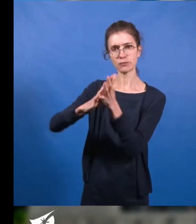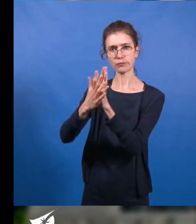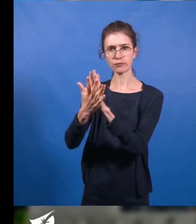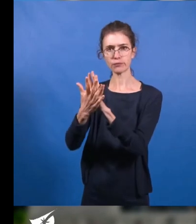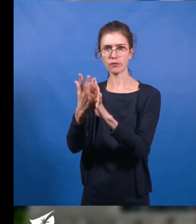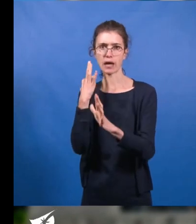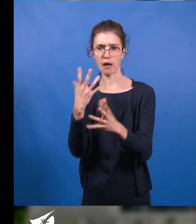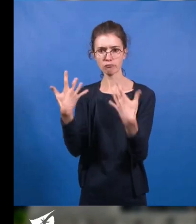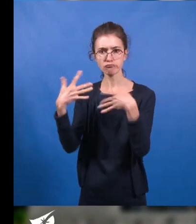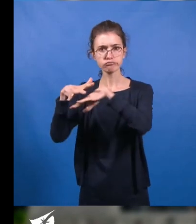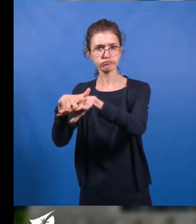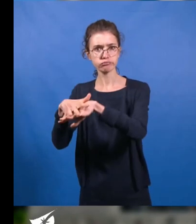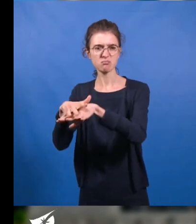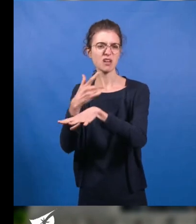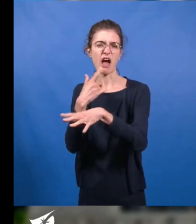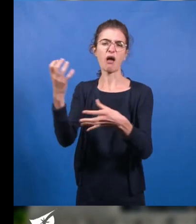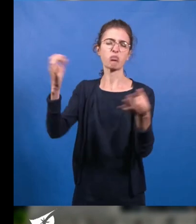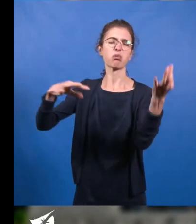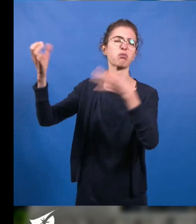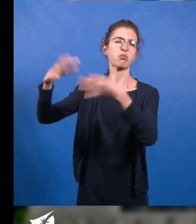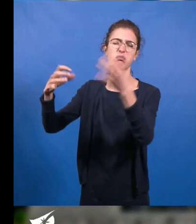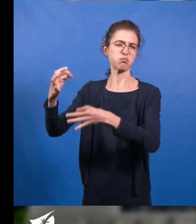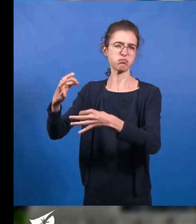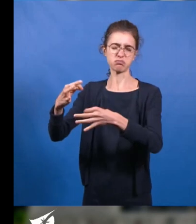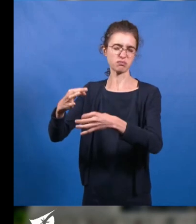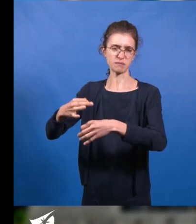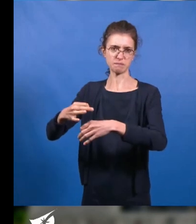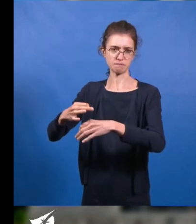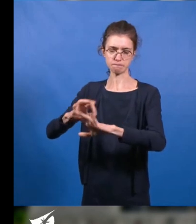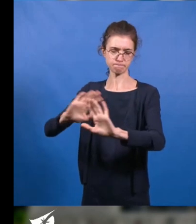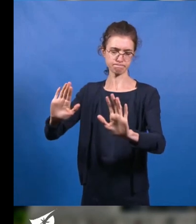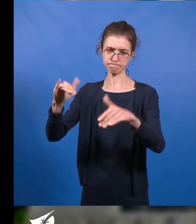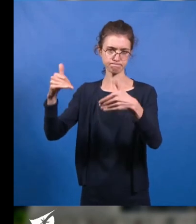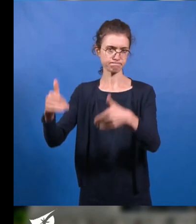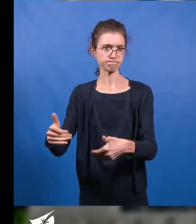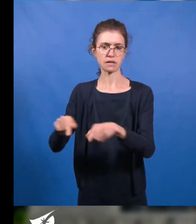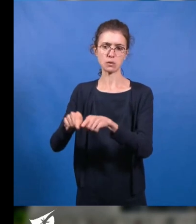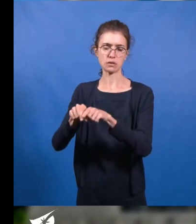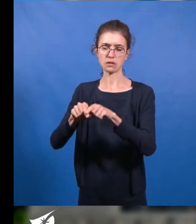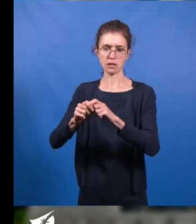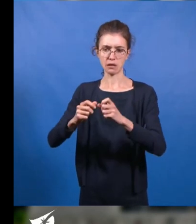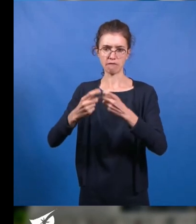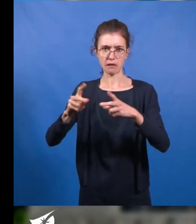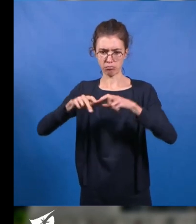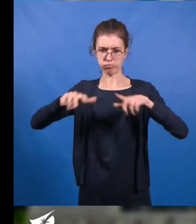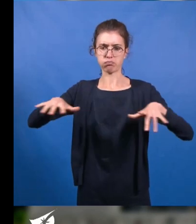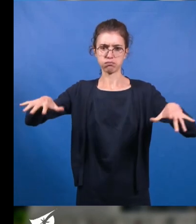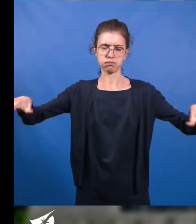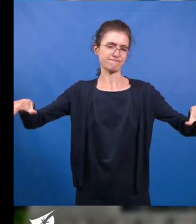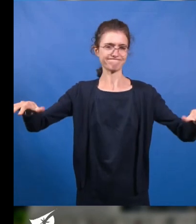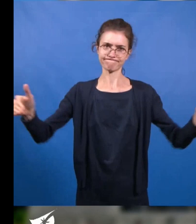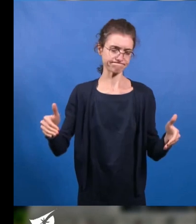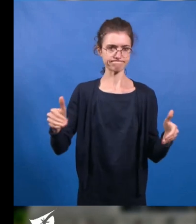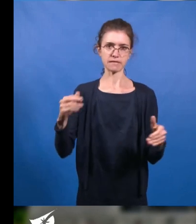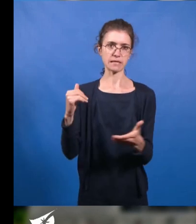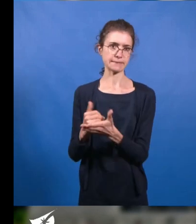empêchant toute artificialisation supplémentaire du territoire et en luttant contre l'étalement urbain. Pour ce faire, il est proposé de